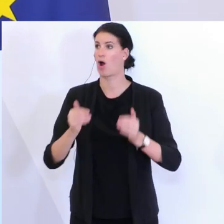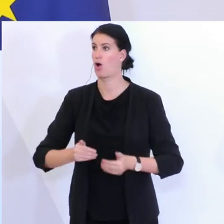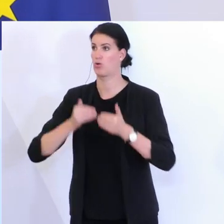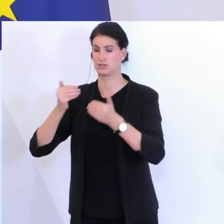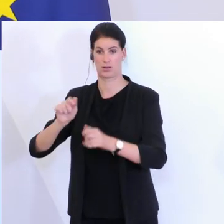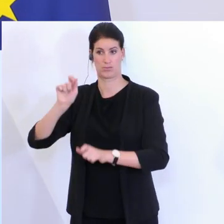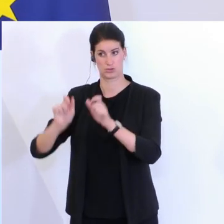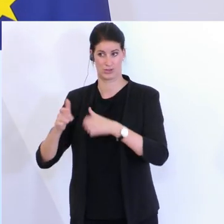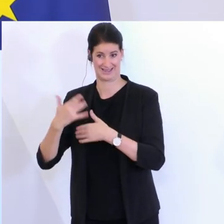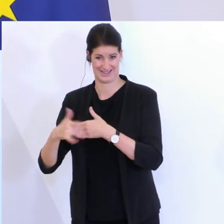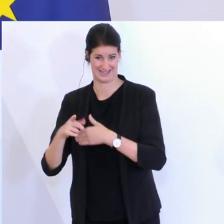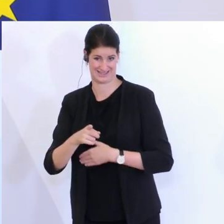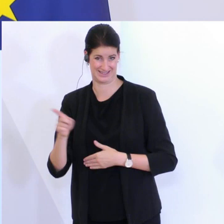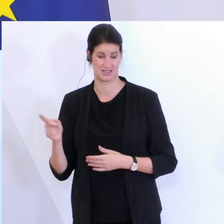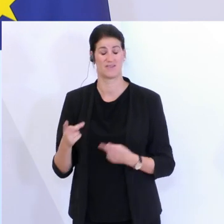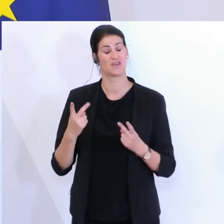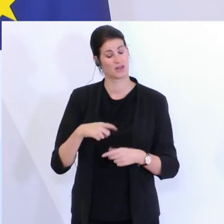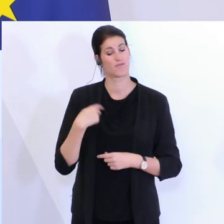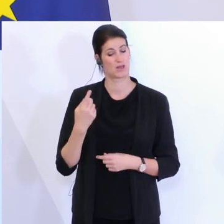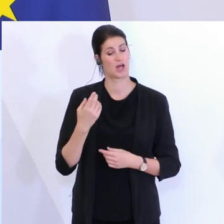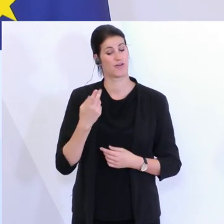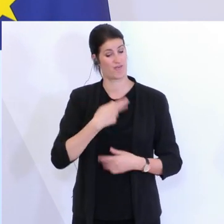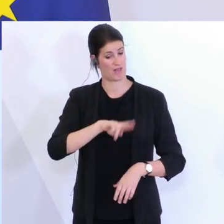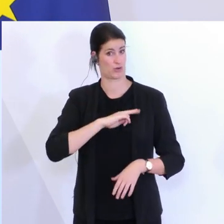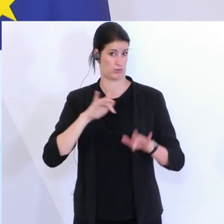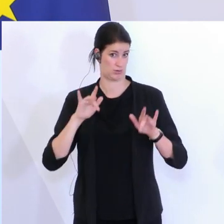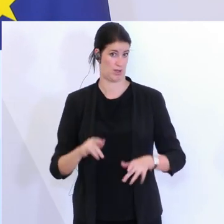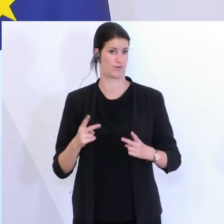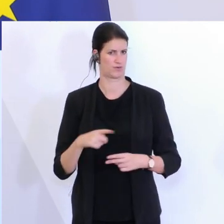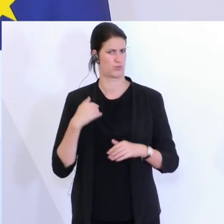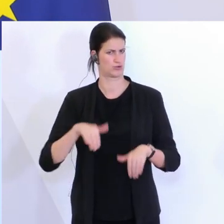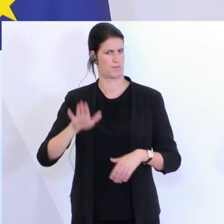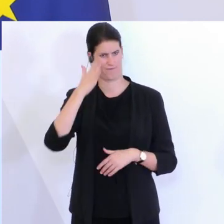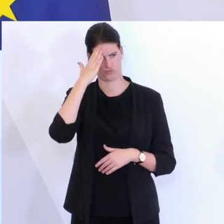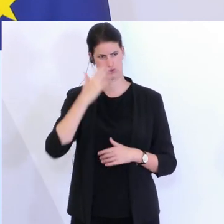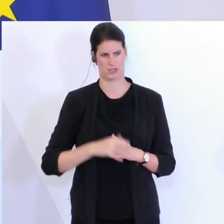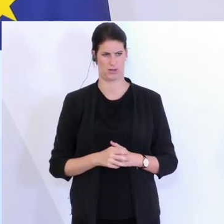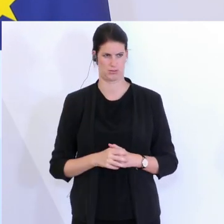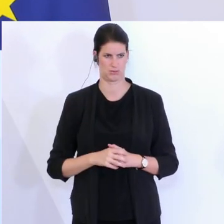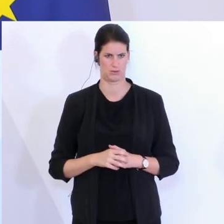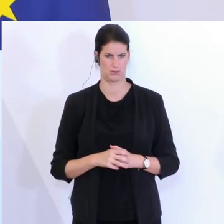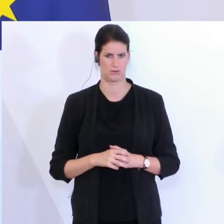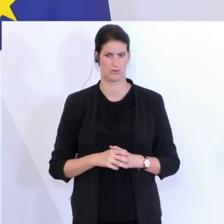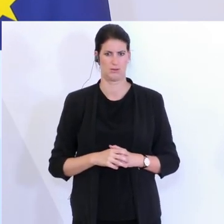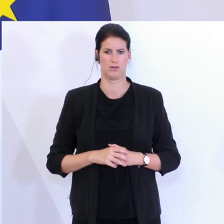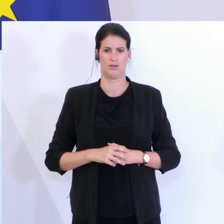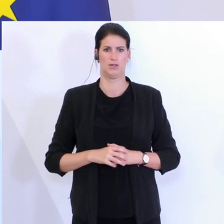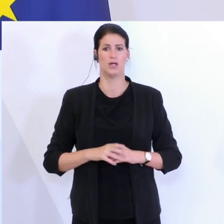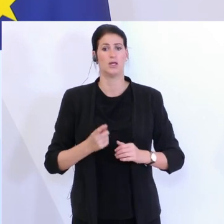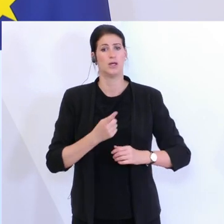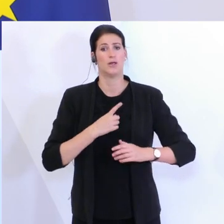wir unserer Verantwortung sehr, sehr stark bewusst sind und dass wir die auch intensiv mittragen wollen. Was mich sehr freut ist,